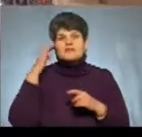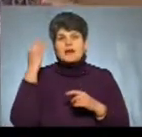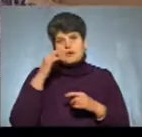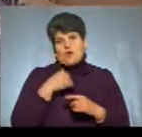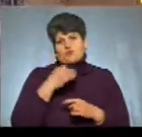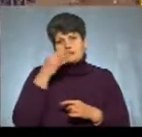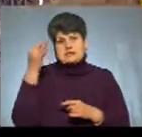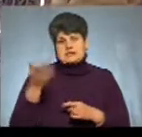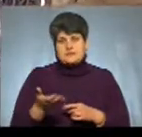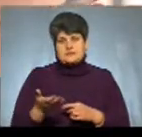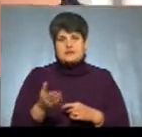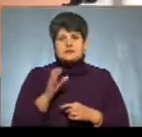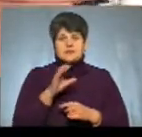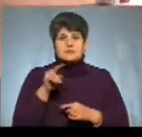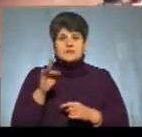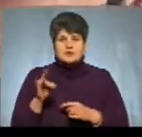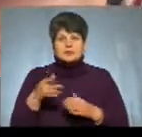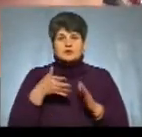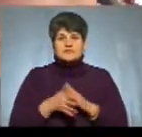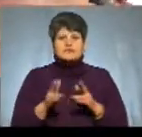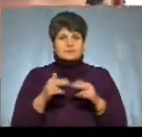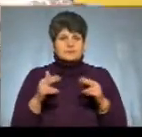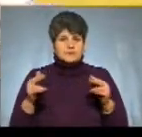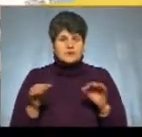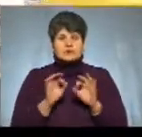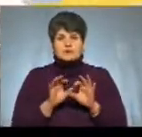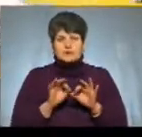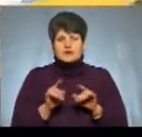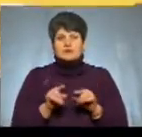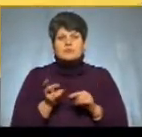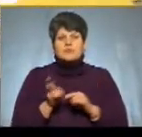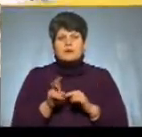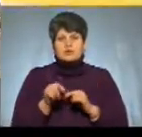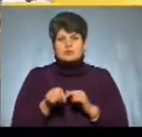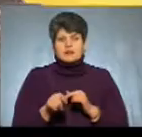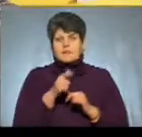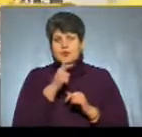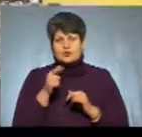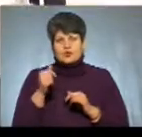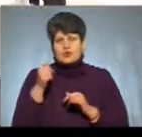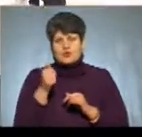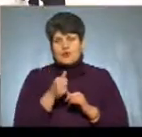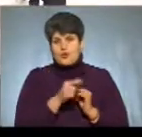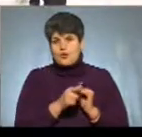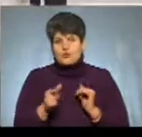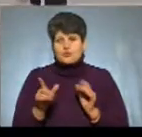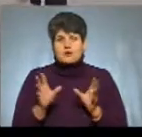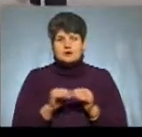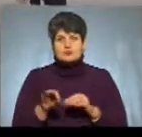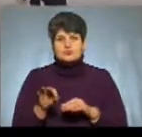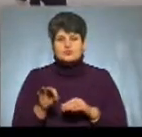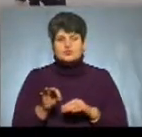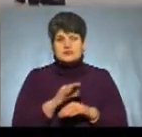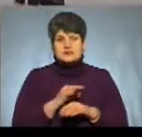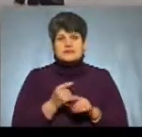Сергій Портненко, родом з Дніпра, розповідає, цей собор відвідує протягом року разом з дружиною. Найкраща подія,